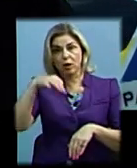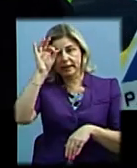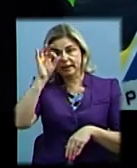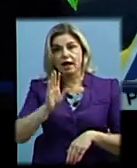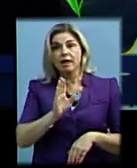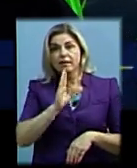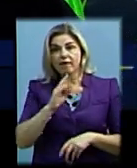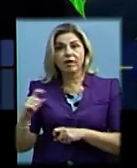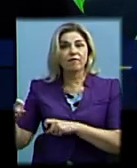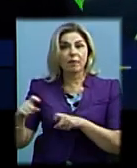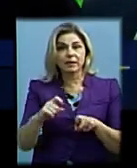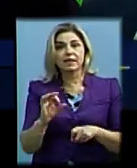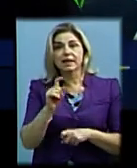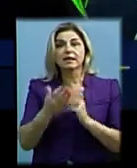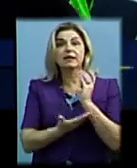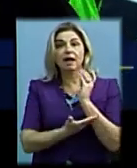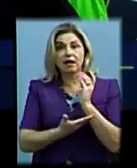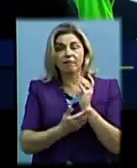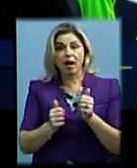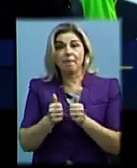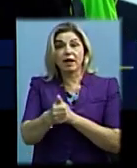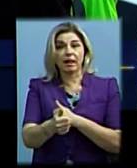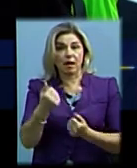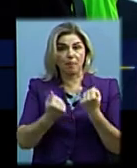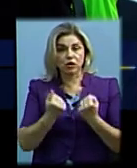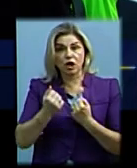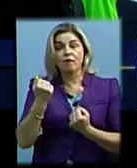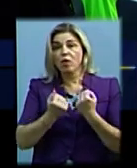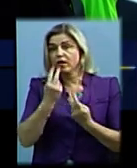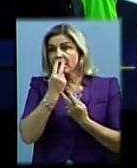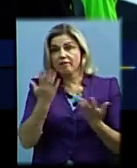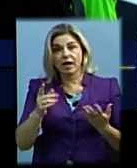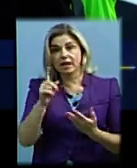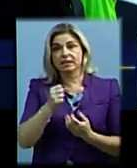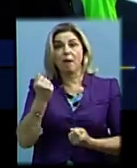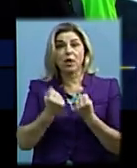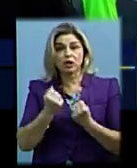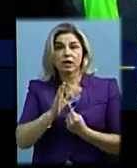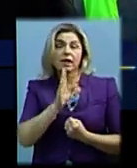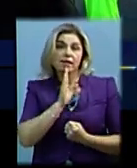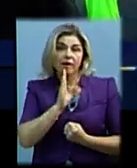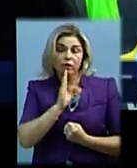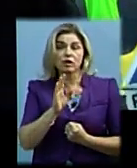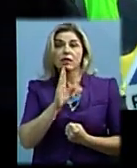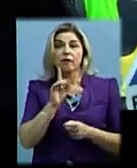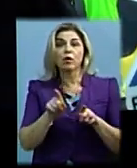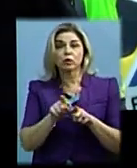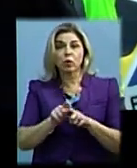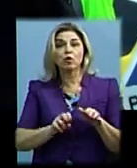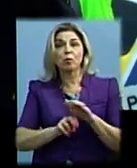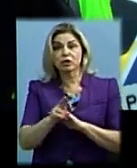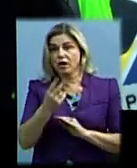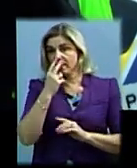Дівчинка вибігла з зашовковиці. Попереду машини. Водій не бачив відповідно за машиною дівчинки. Дівчинка теж вибігаючи не